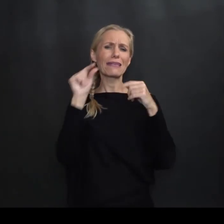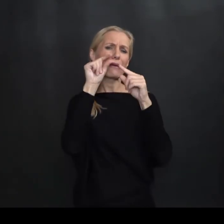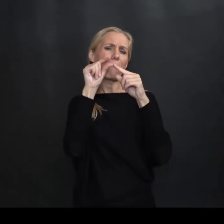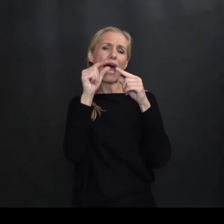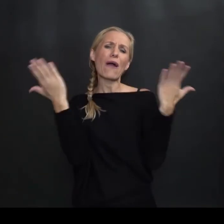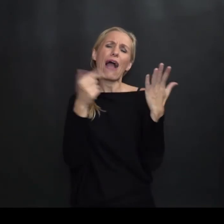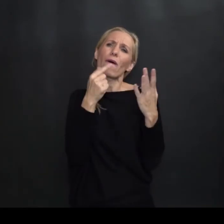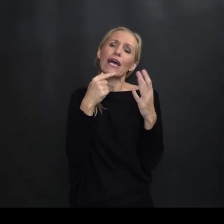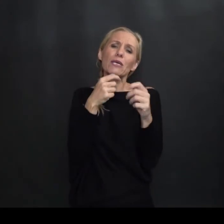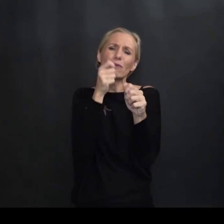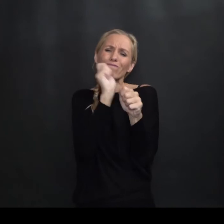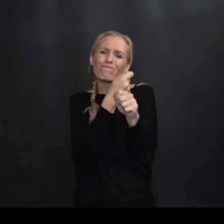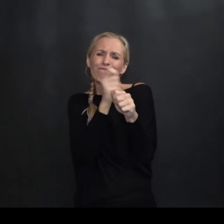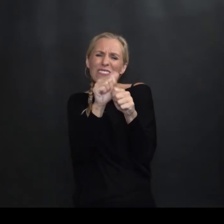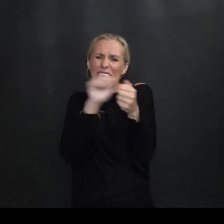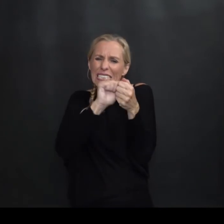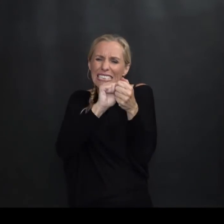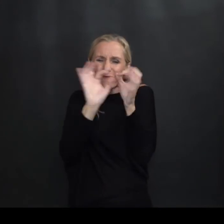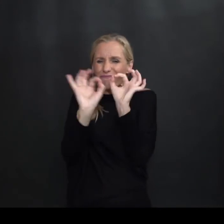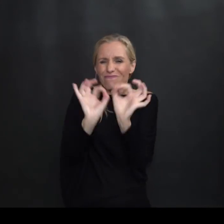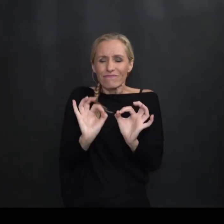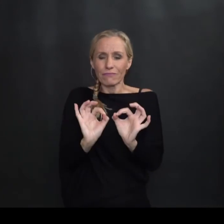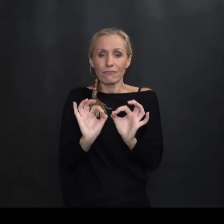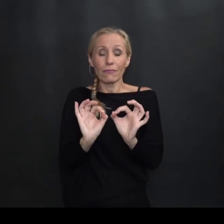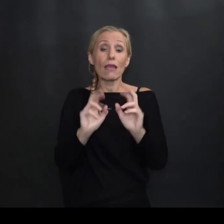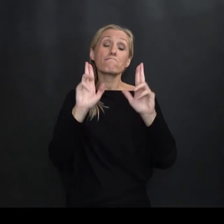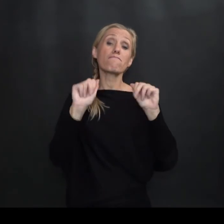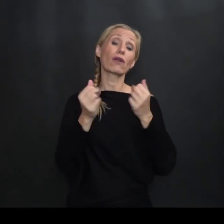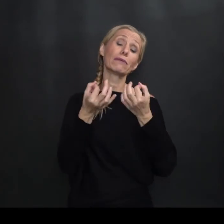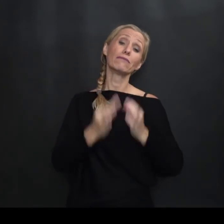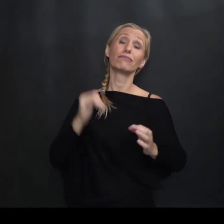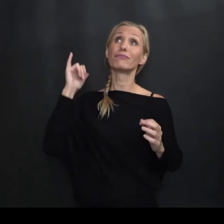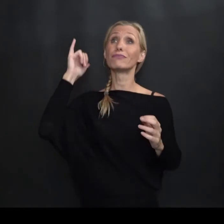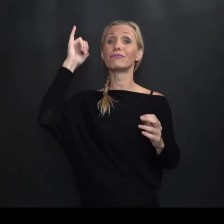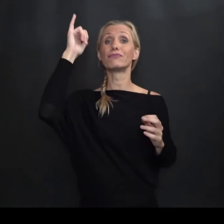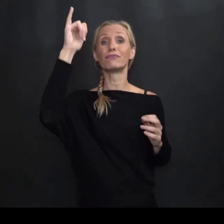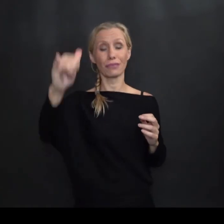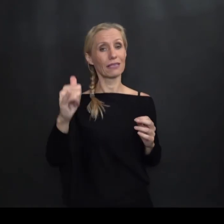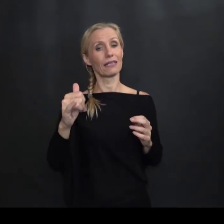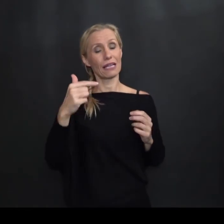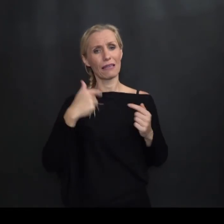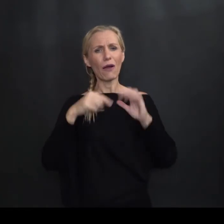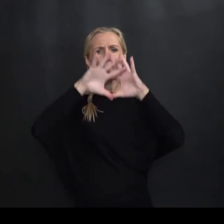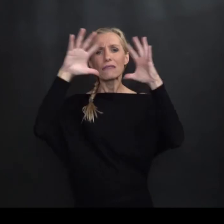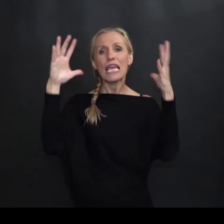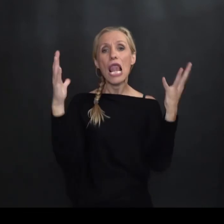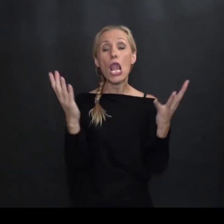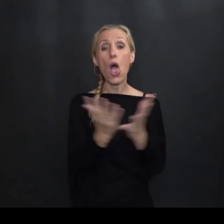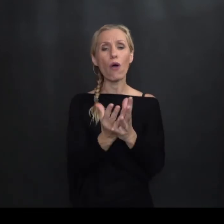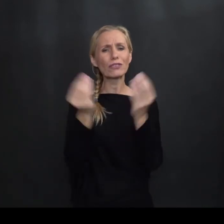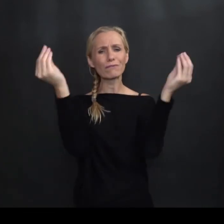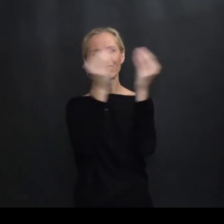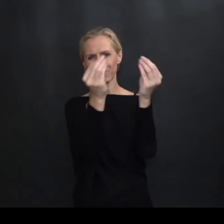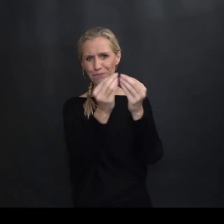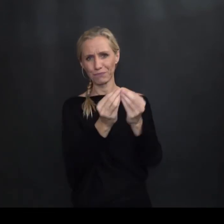se malo Što bi rekli Pošmirgla I poštela I tako dalje Mogli bi letjeti Toliko su U cjelovitom